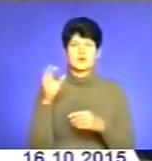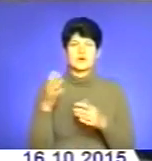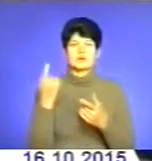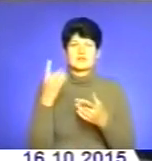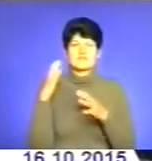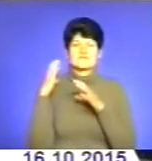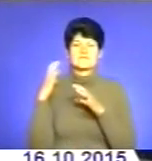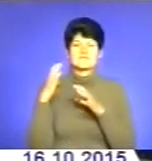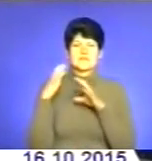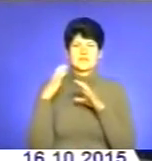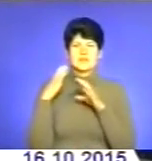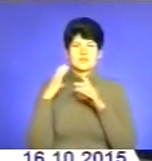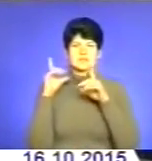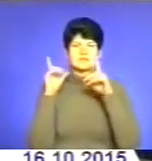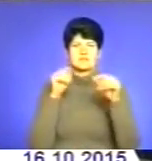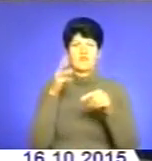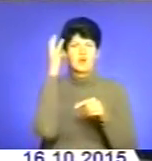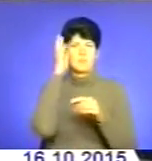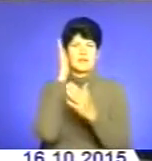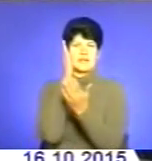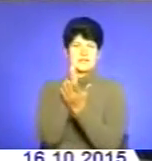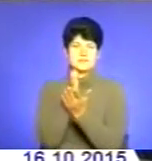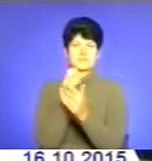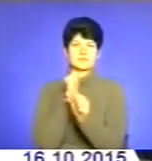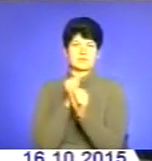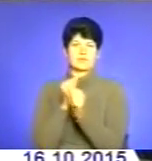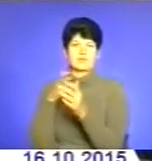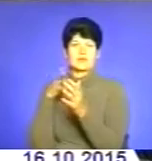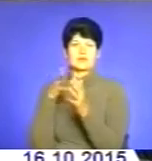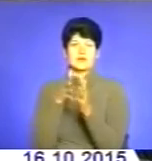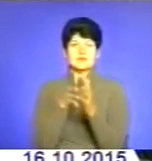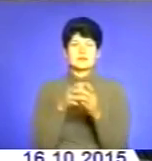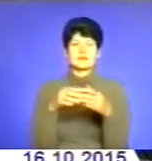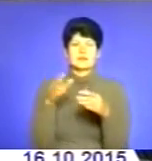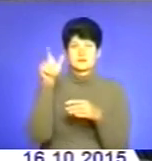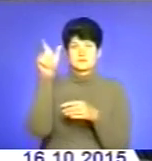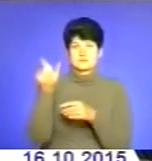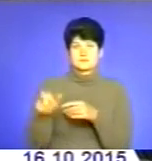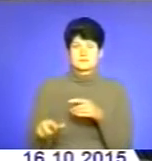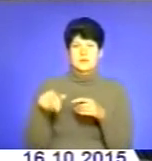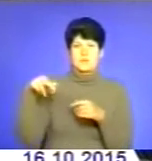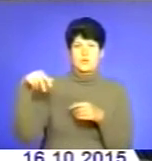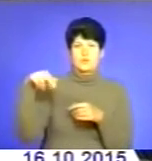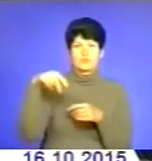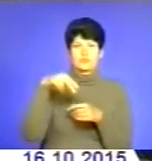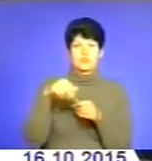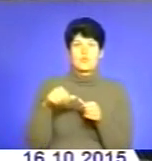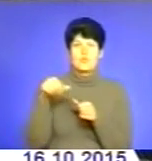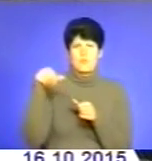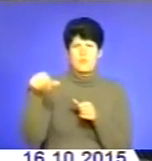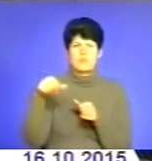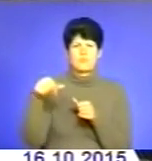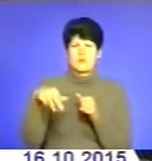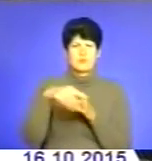рухався в сторону міста Хмельницька, здійснив наїзд на пішохода, який переходив дорогу поза межами пішохідного